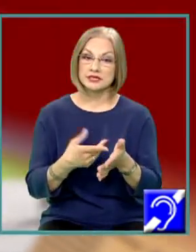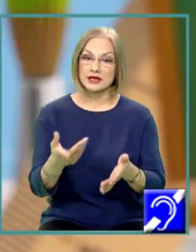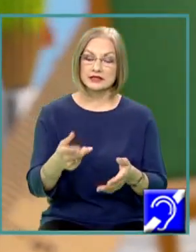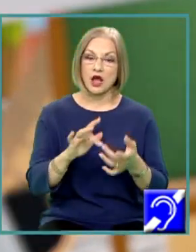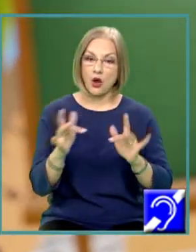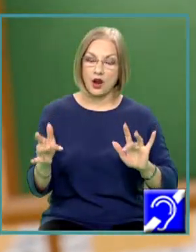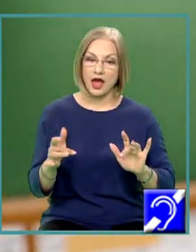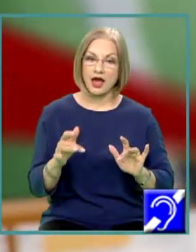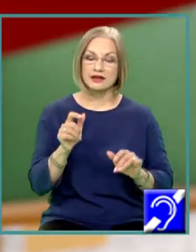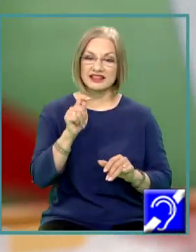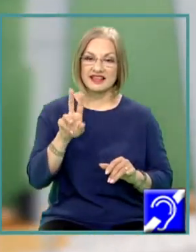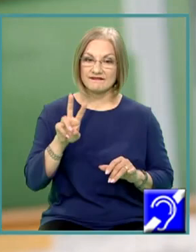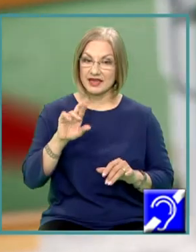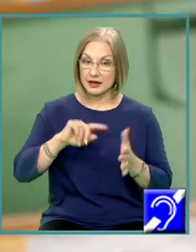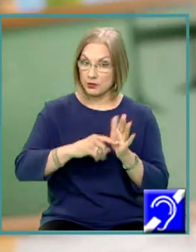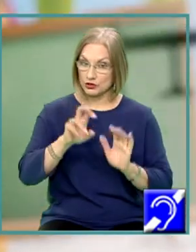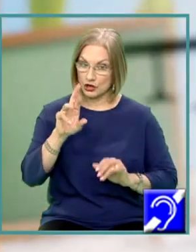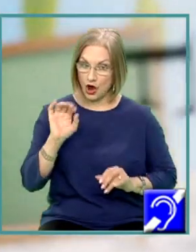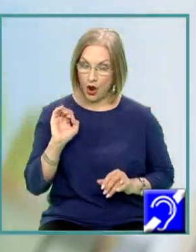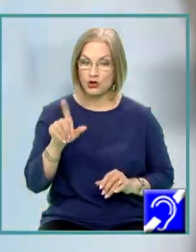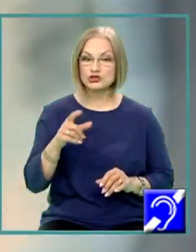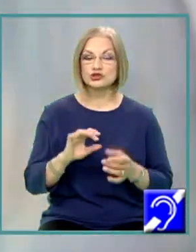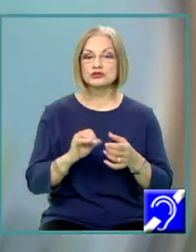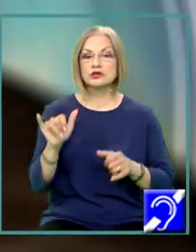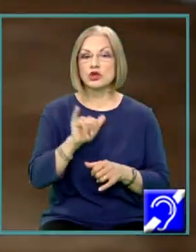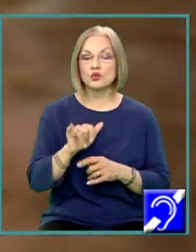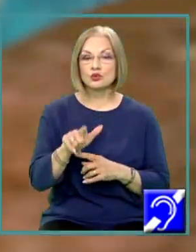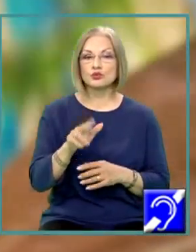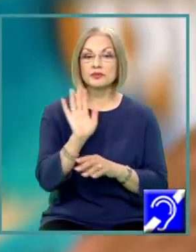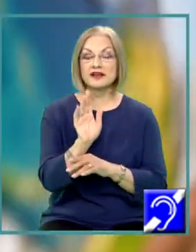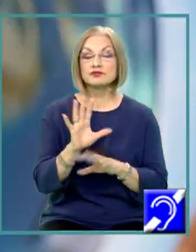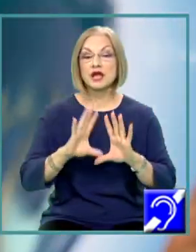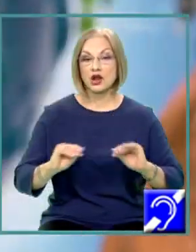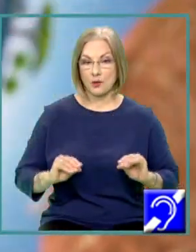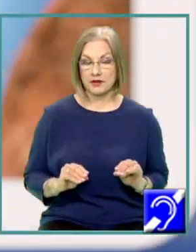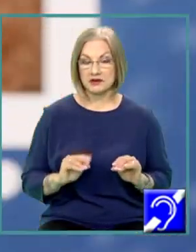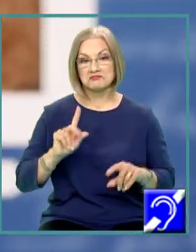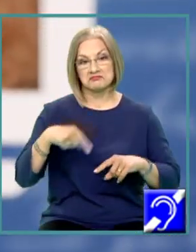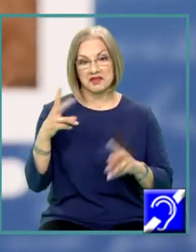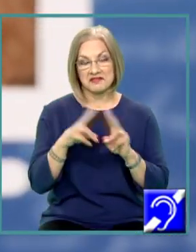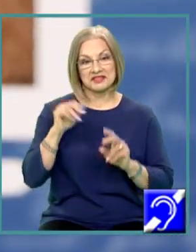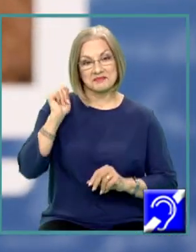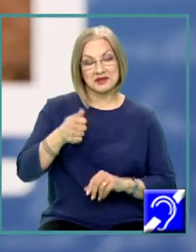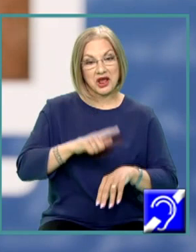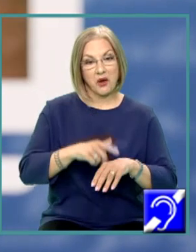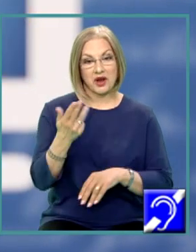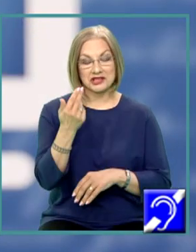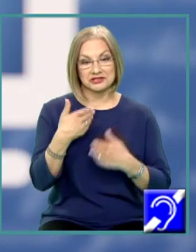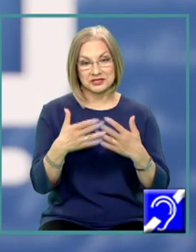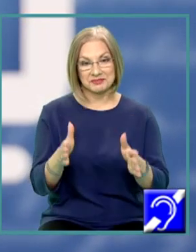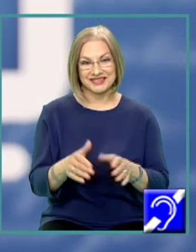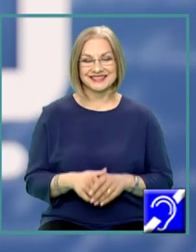și online pe site-ul tvr.ro, dar și pe canalul de YouTube al Televiziunii Române. Ne revedem și mâine, tot de la ora 15,